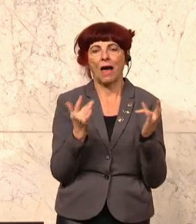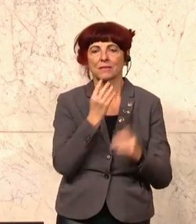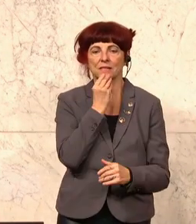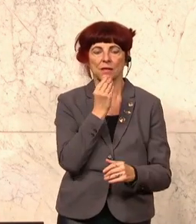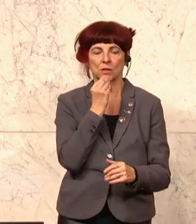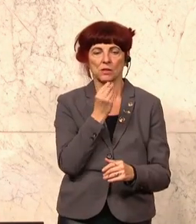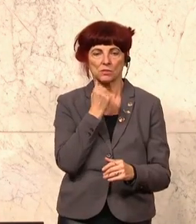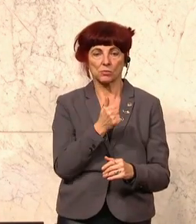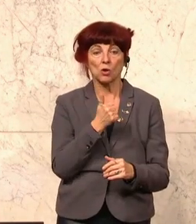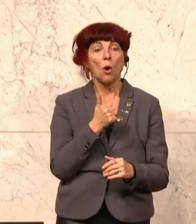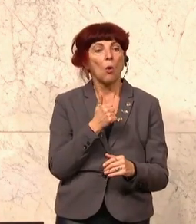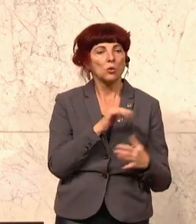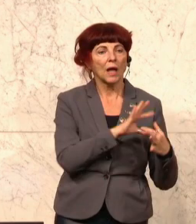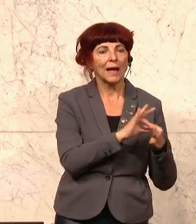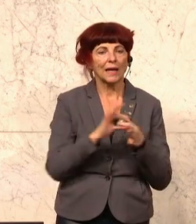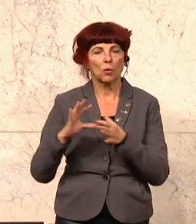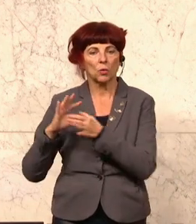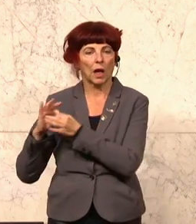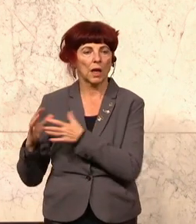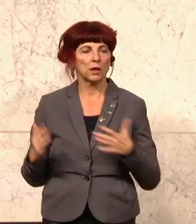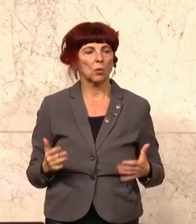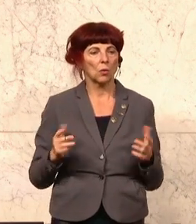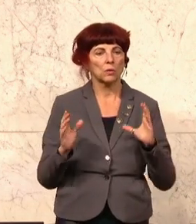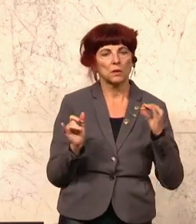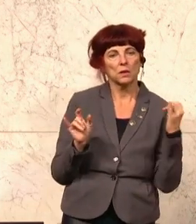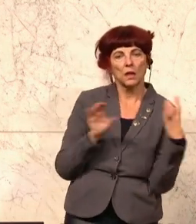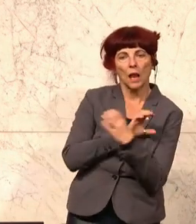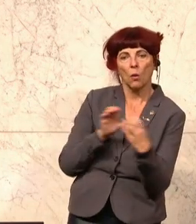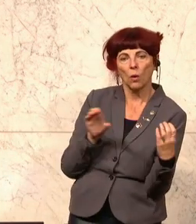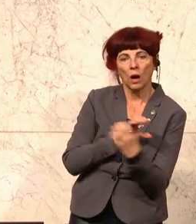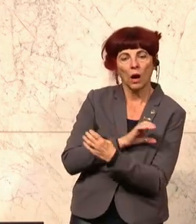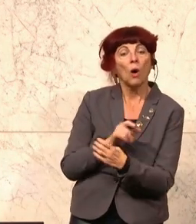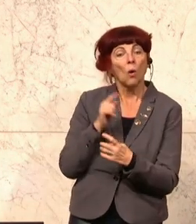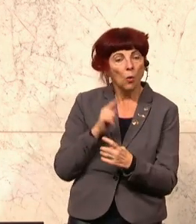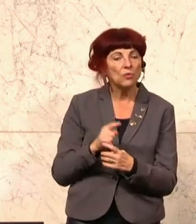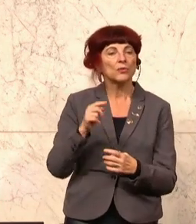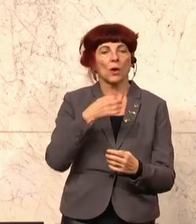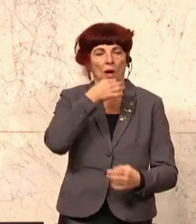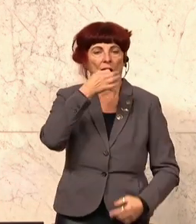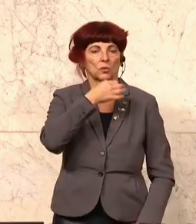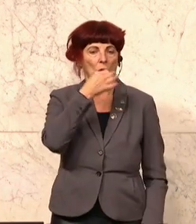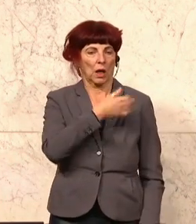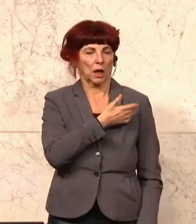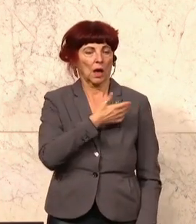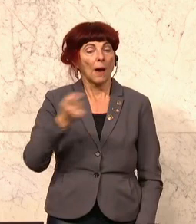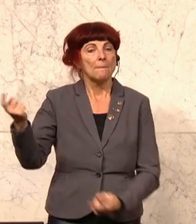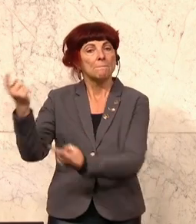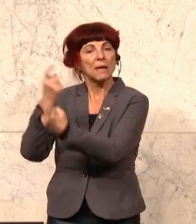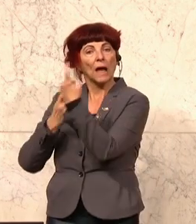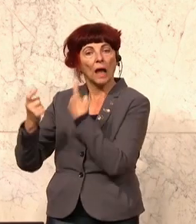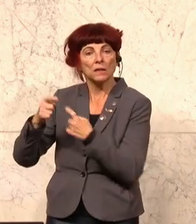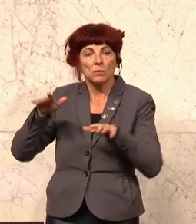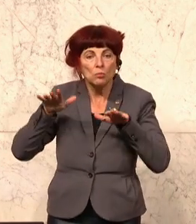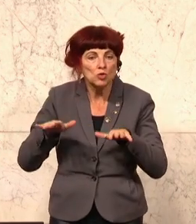interreligiöse Dialog und eine bedachte Rhetorik, die weder Migrantinnen noch Musliminnen unter Generalverdacht